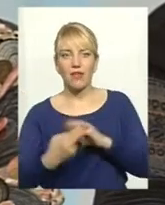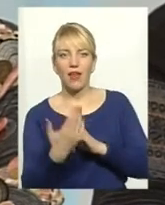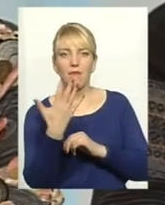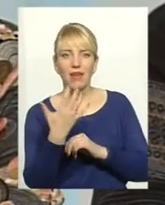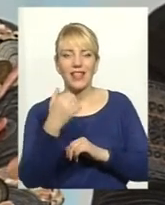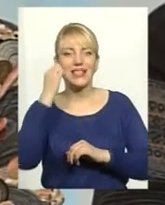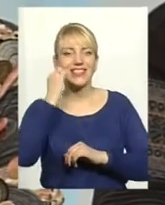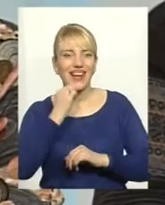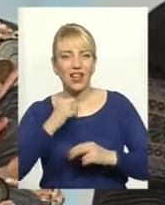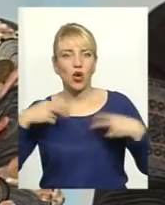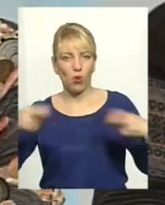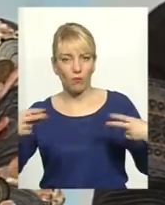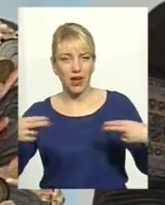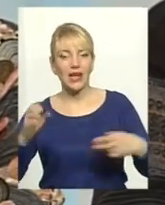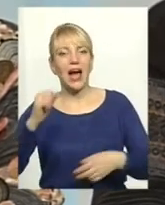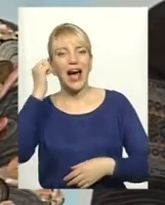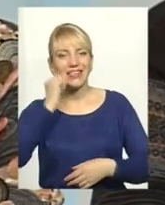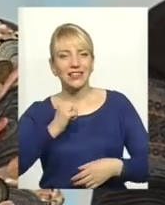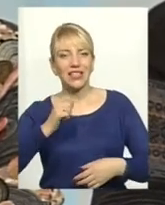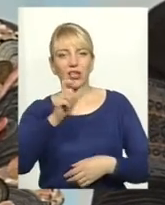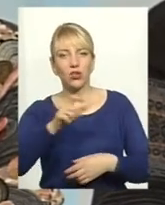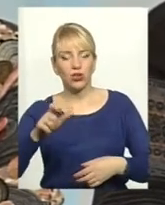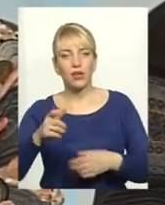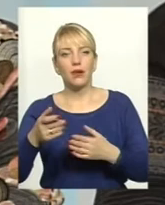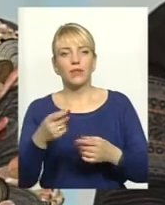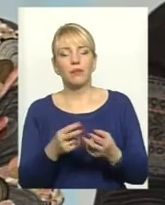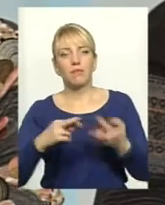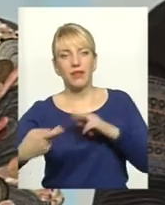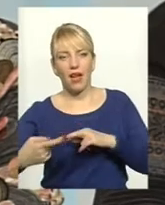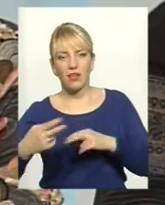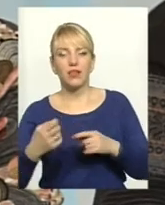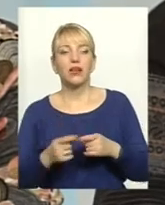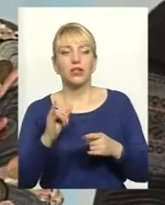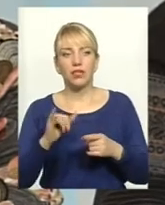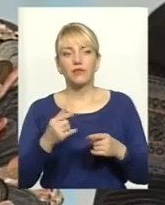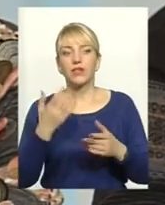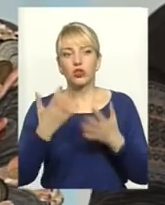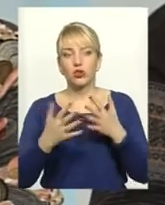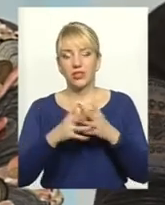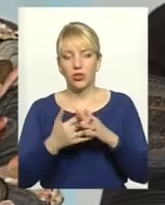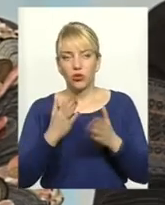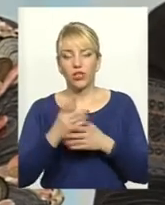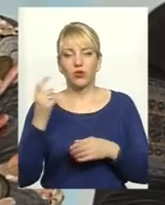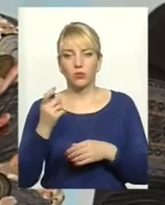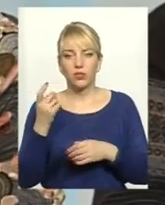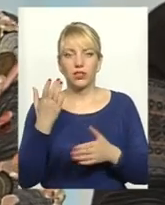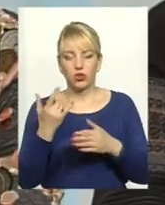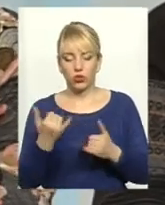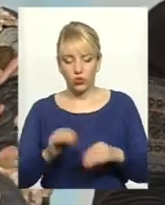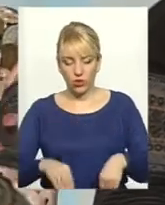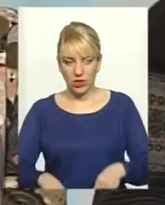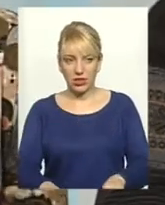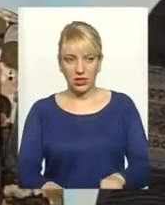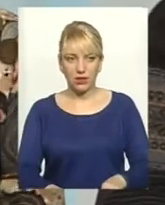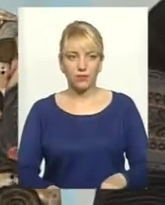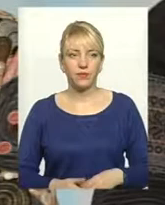які вимерли, скажімо, і там нема кому працювати, це одна справа, але якщо є село, є господарство, і сьогодні туди кинути дуже